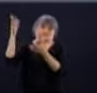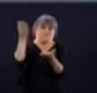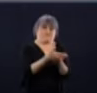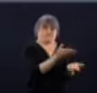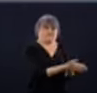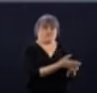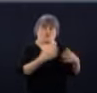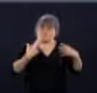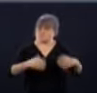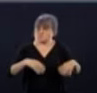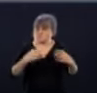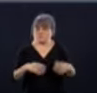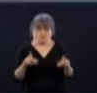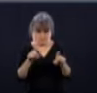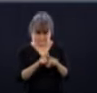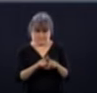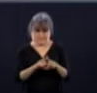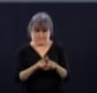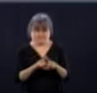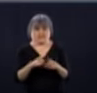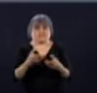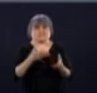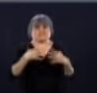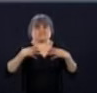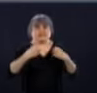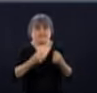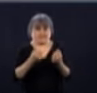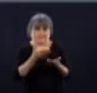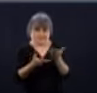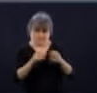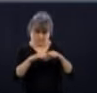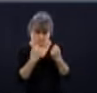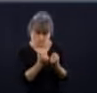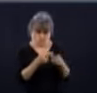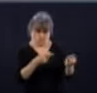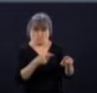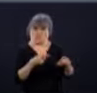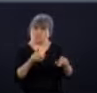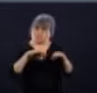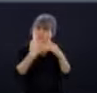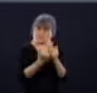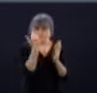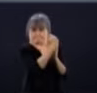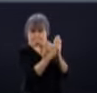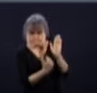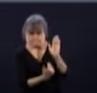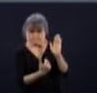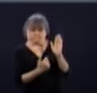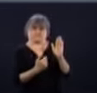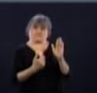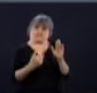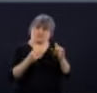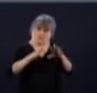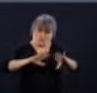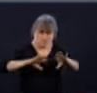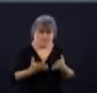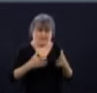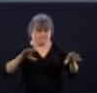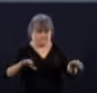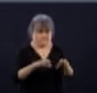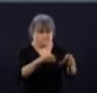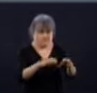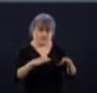services sociaux. Donc, les régions qui ont été moins touchées ont appris, ont mis en place ces protocoles, ces nouvelles mesures qui